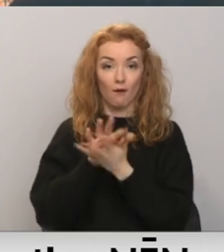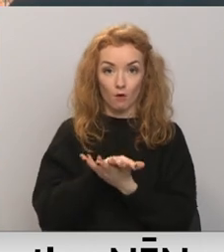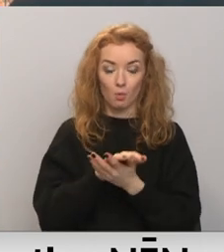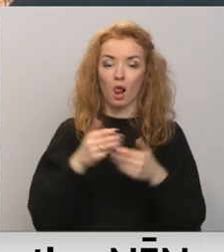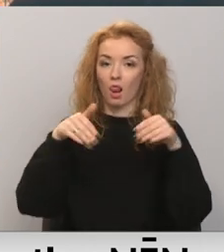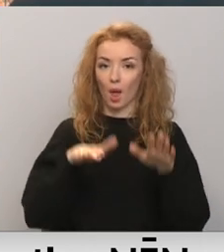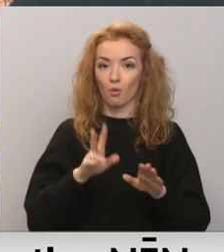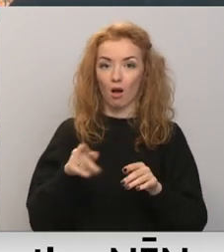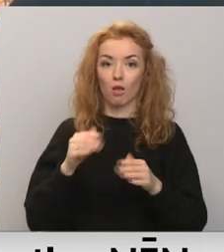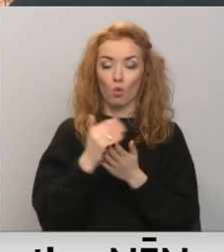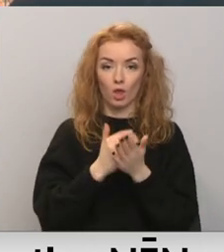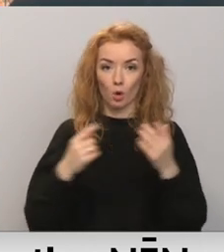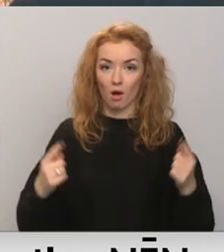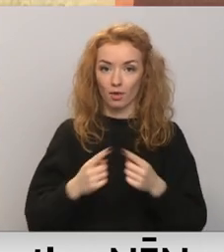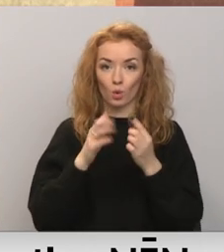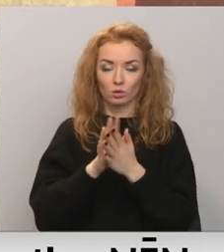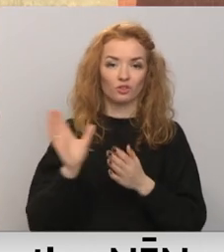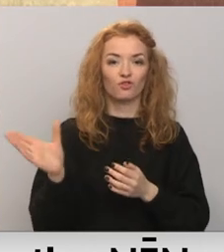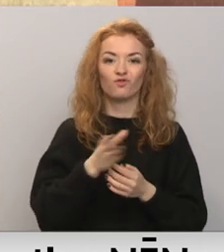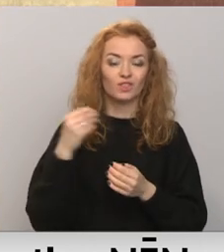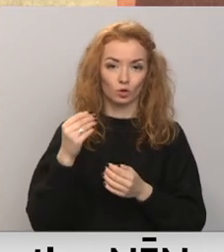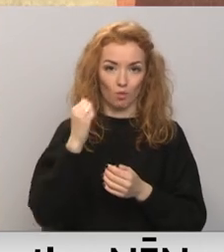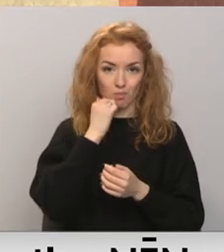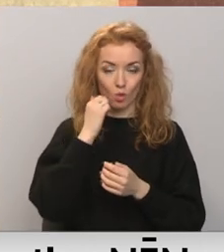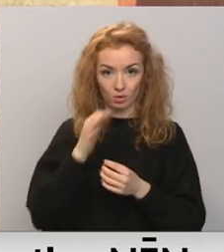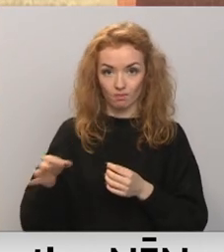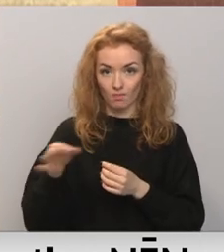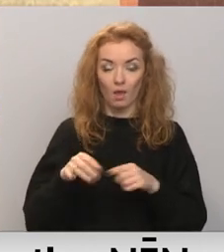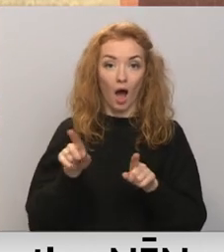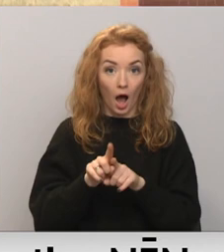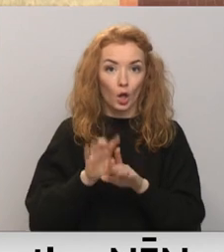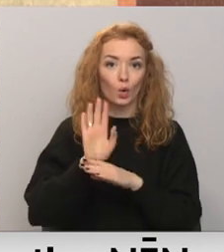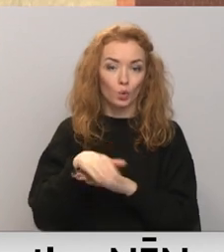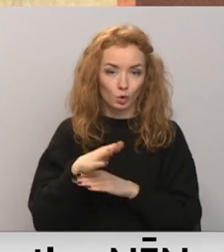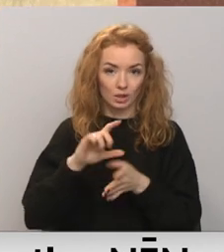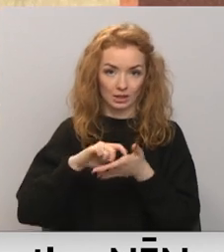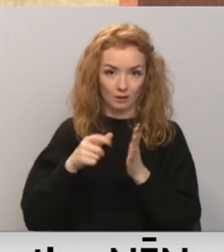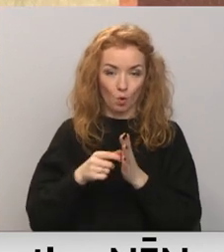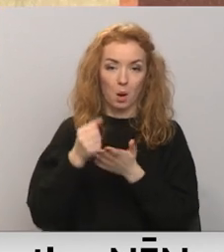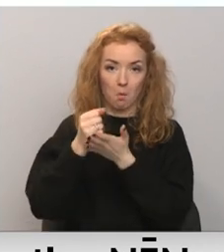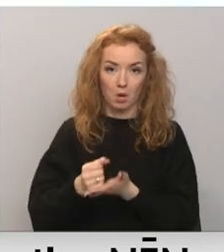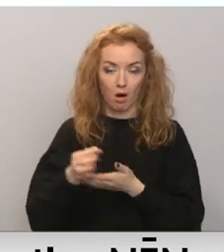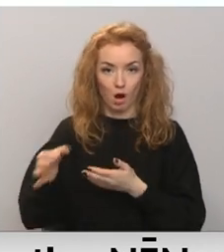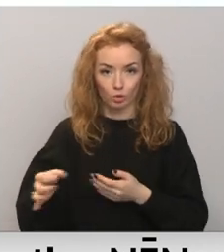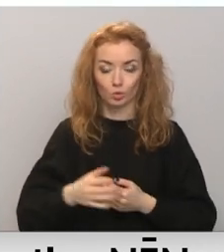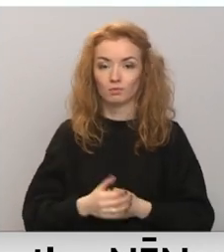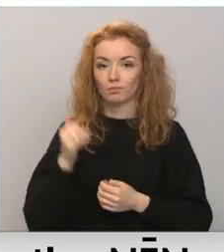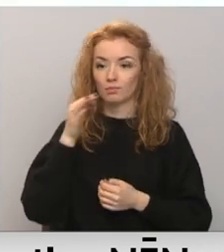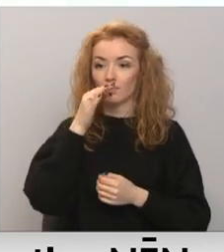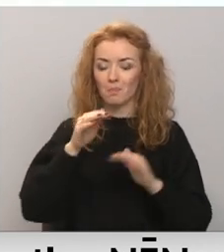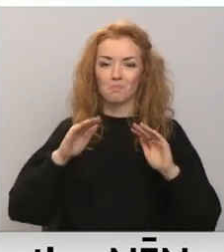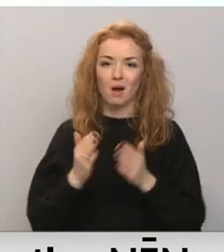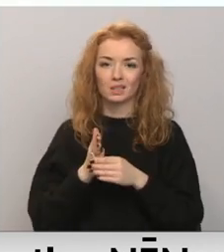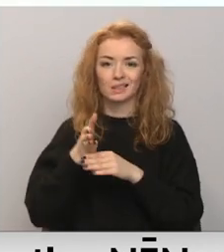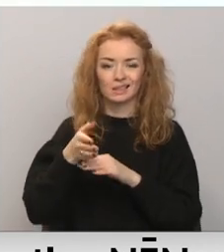noteikumi attieksies uz visu jauno bauskas novadu, to starp arī uz tūkšajiem dzīvokļiem pagastos. Par mazajos ciemos, jau tas